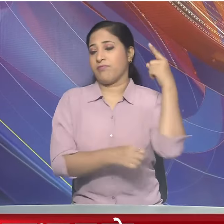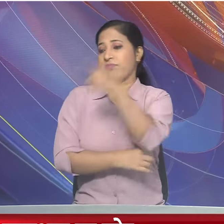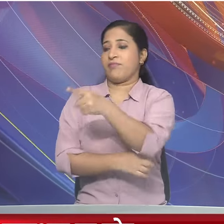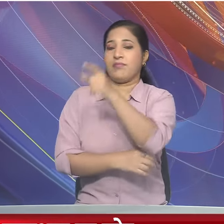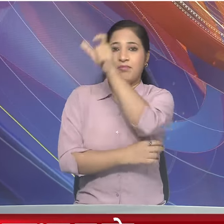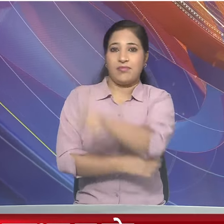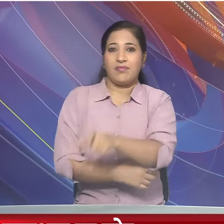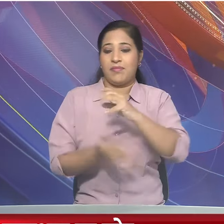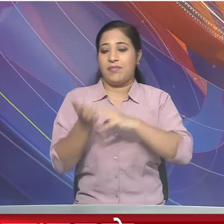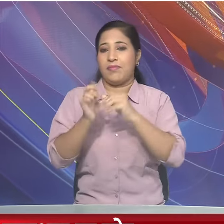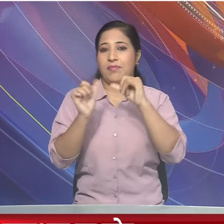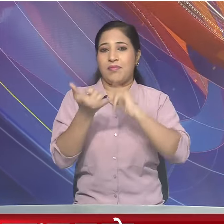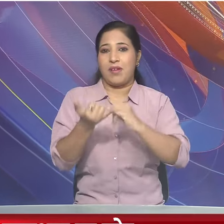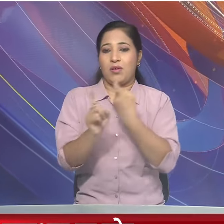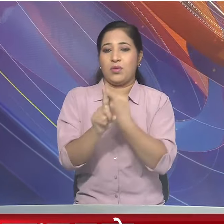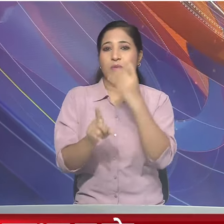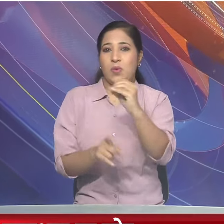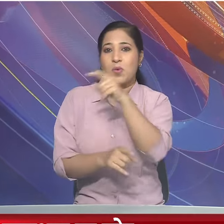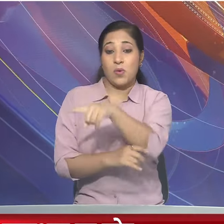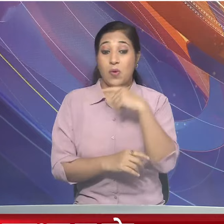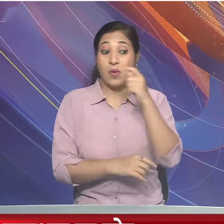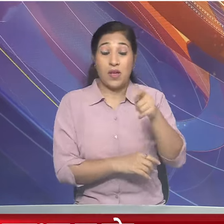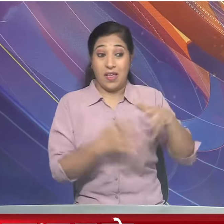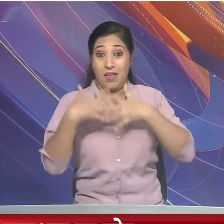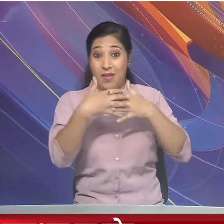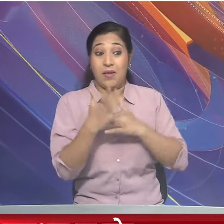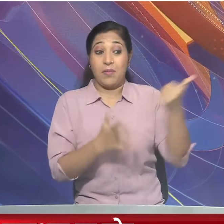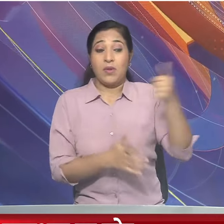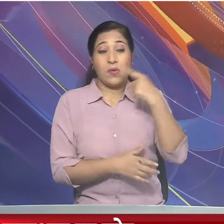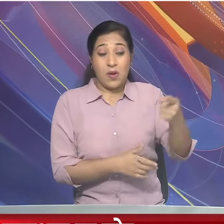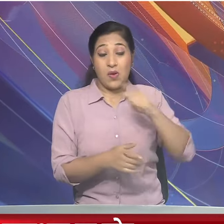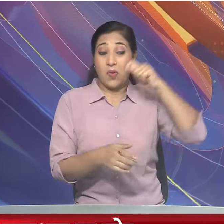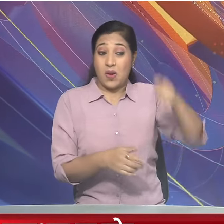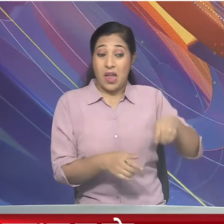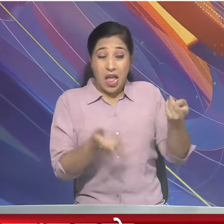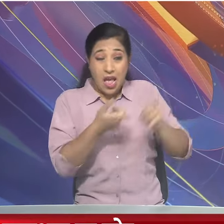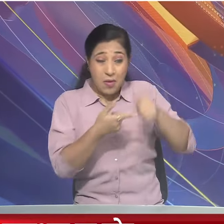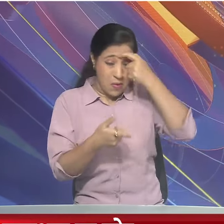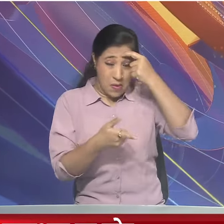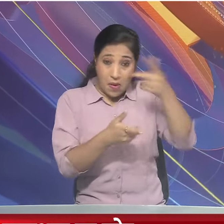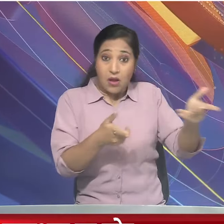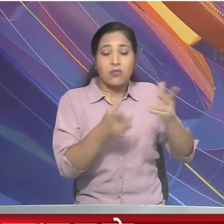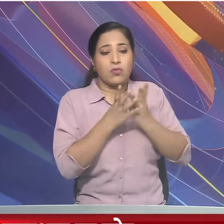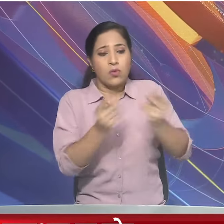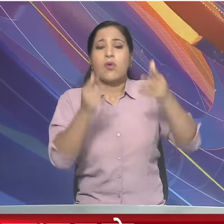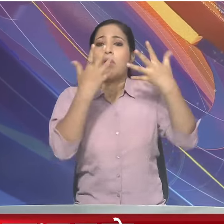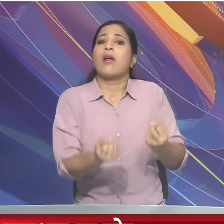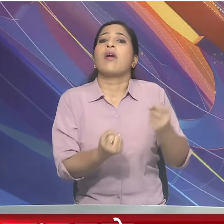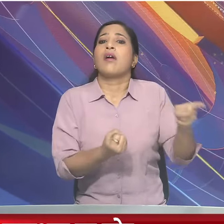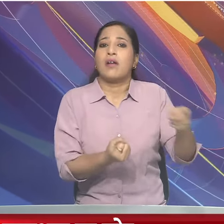विदेश मंत्री डॉक्टर रैस जैशंकर ने युक्रेन संकट के ततकाल समाधान पर दिया जोर